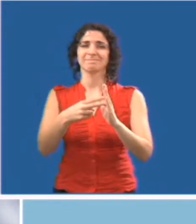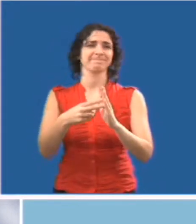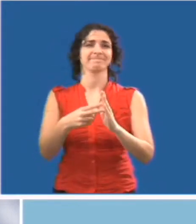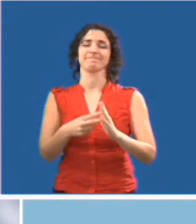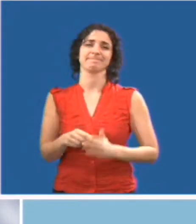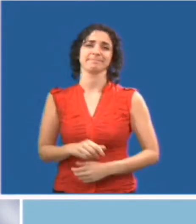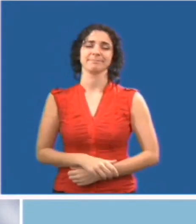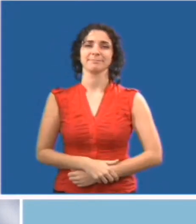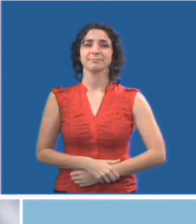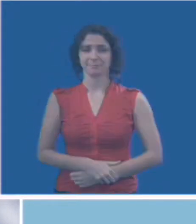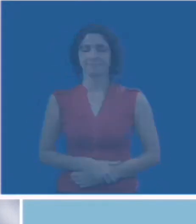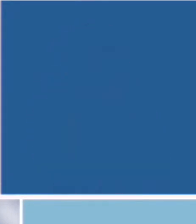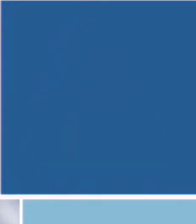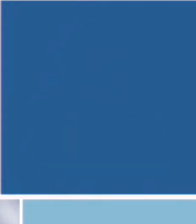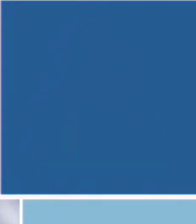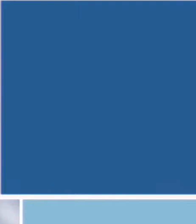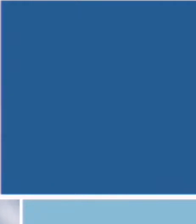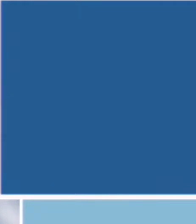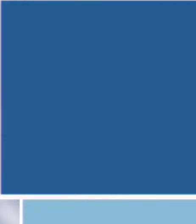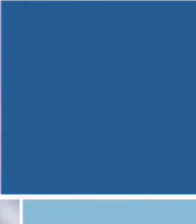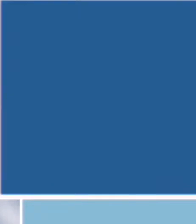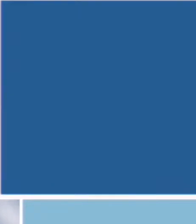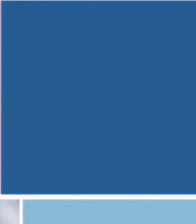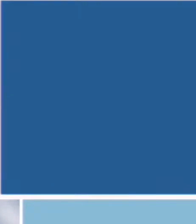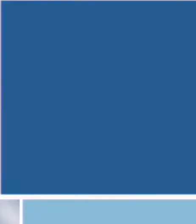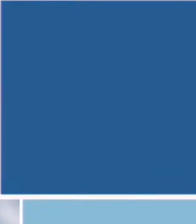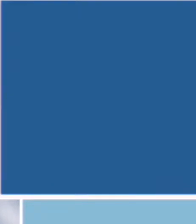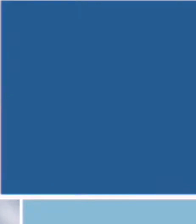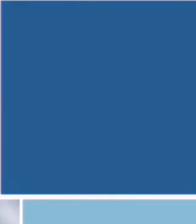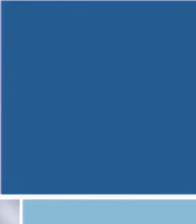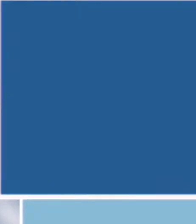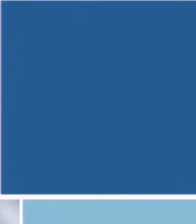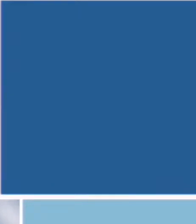associé aux problèmes et le manque de compréhension.